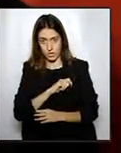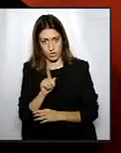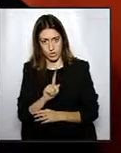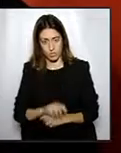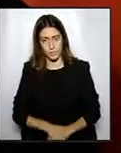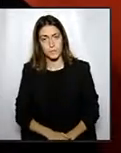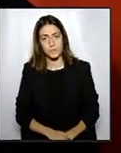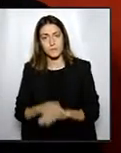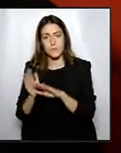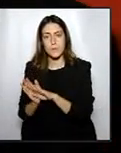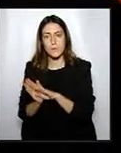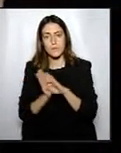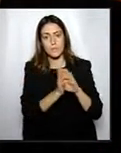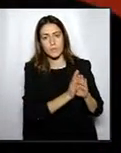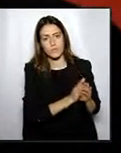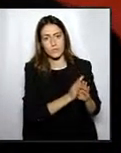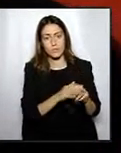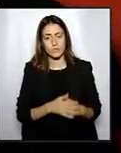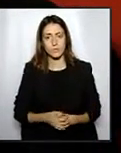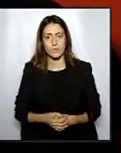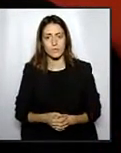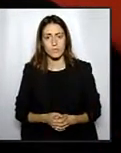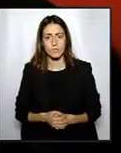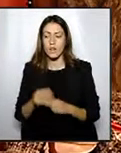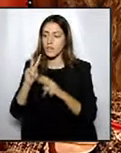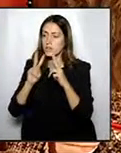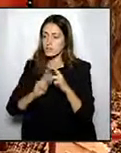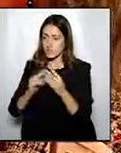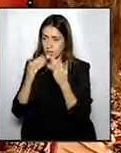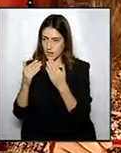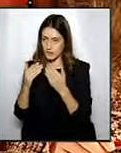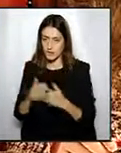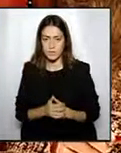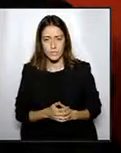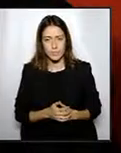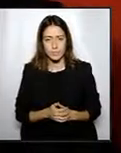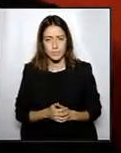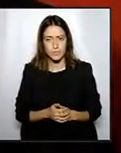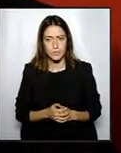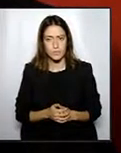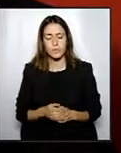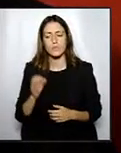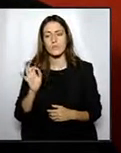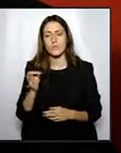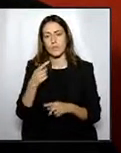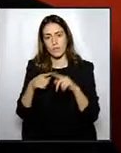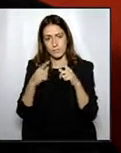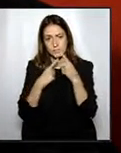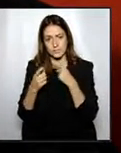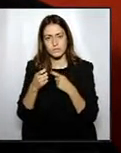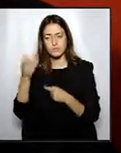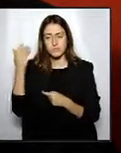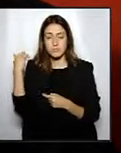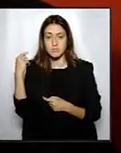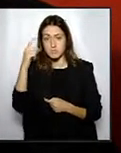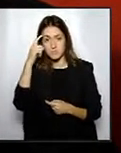A l'altre, claus a la sorra d'un parc de Vic. M'ha contestat molt bé, per fet, és el que volia saber, molt bé, molt bé. Sí, fa uns dies ens vam assabentar